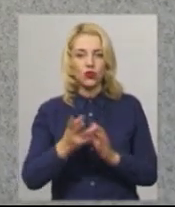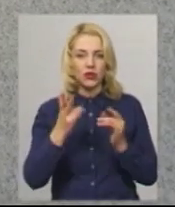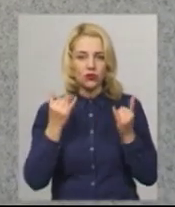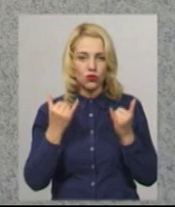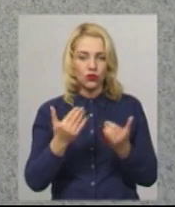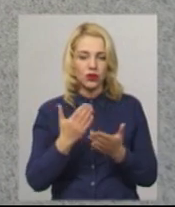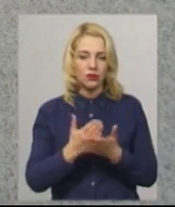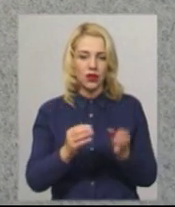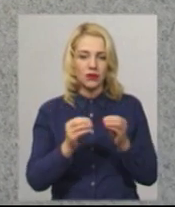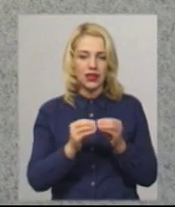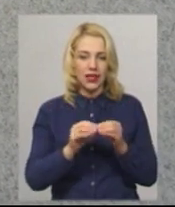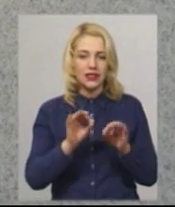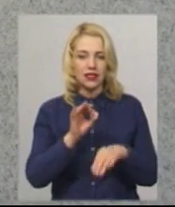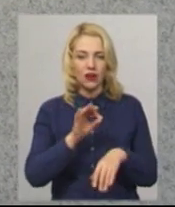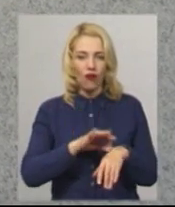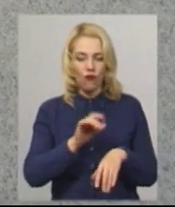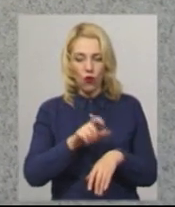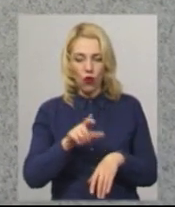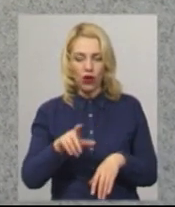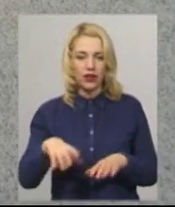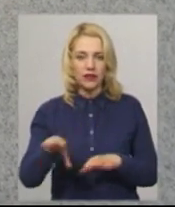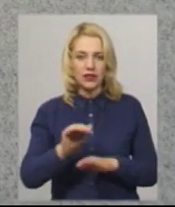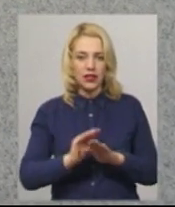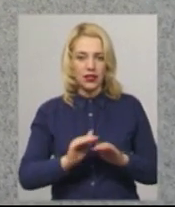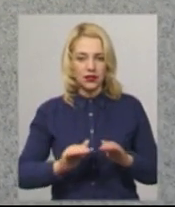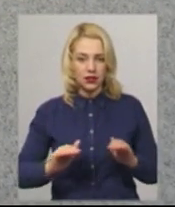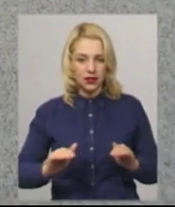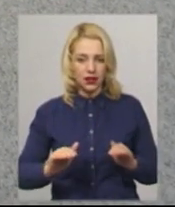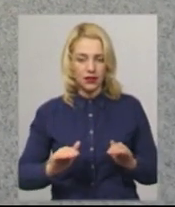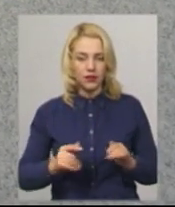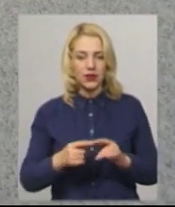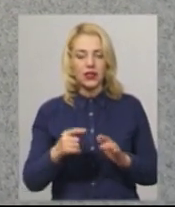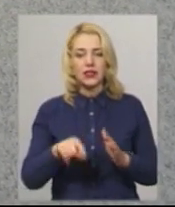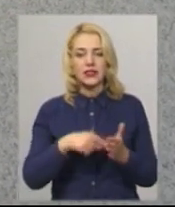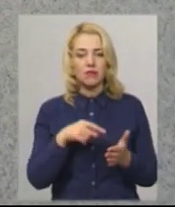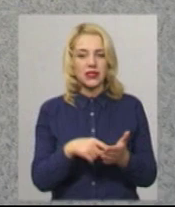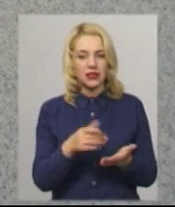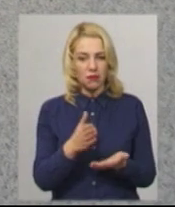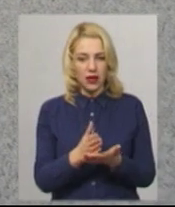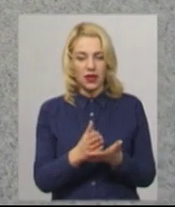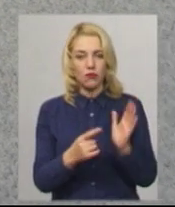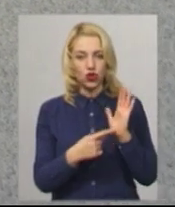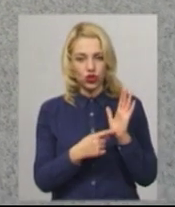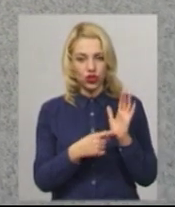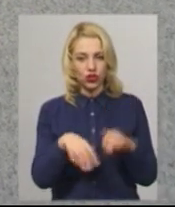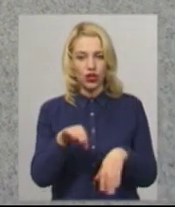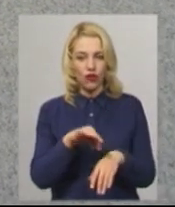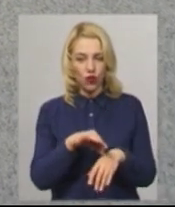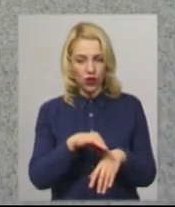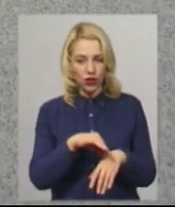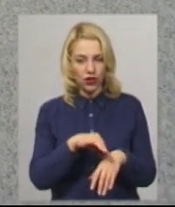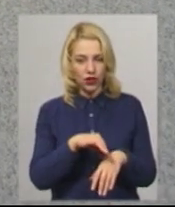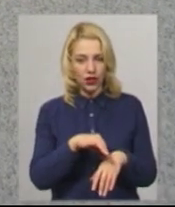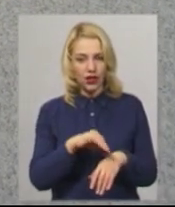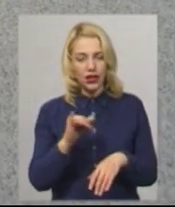маємо 10 хворих, всі діти. З міста маємо 6 хворих. І